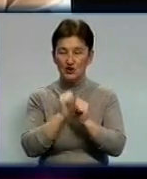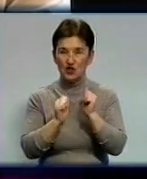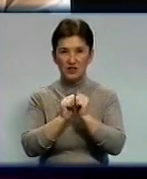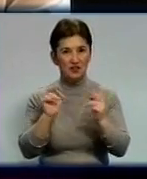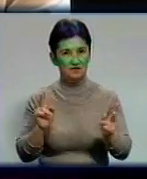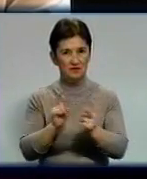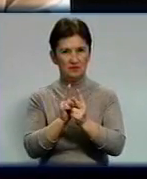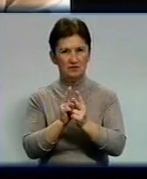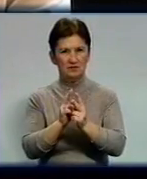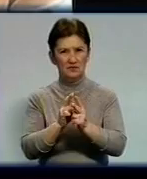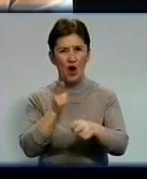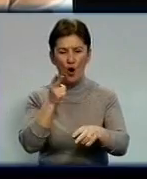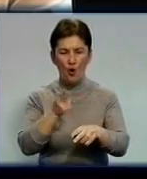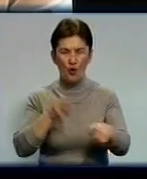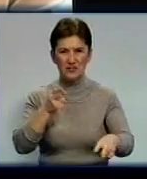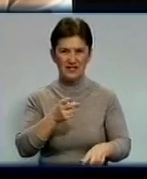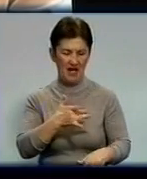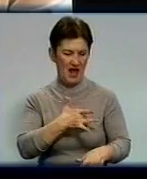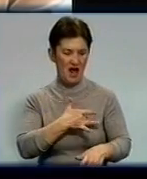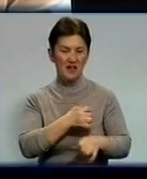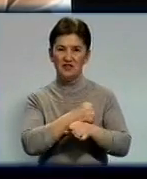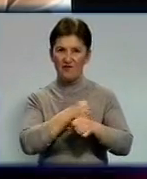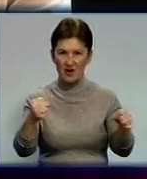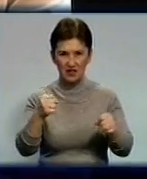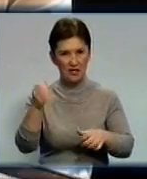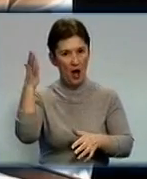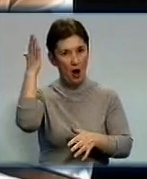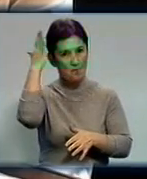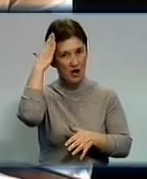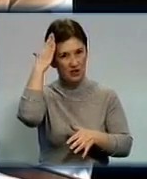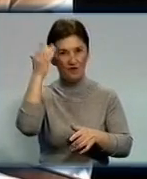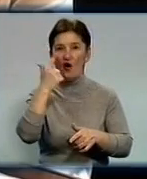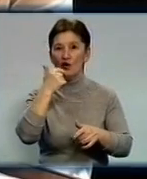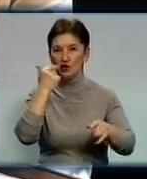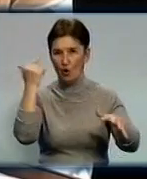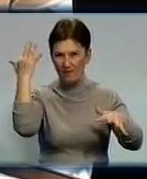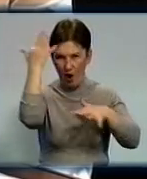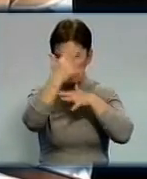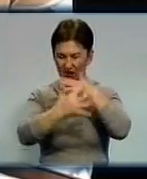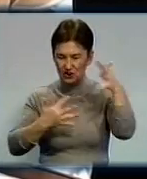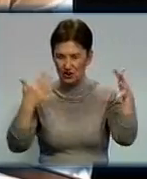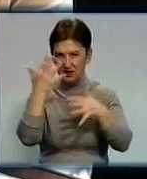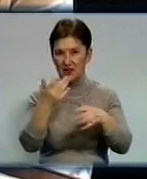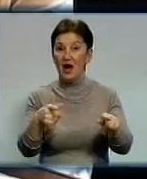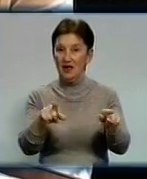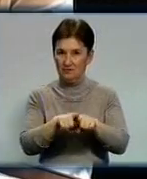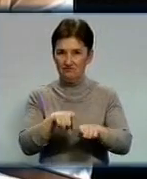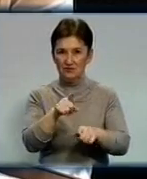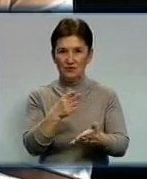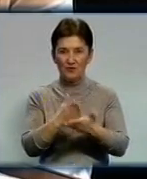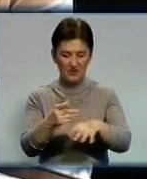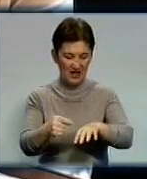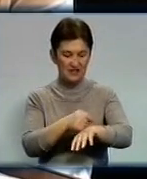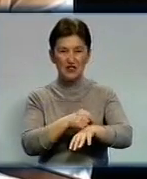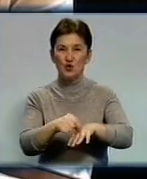острими інфарктами миокарда, з нарушеннями мозкового кровообращення. Ну, само по себе це є сосудиста